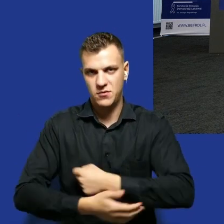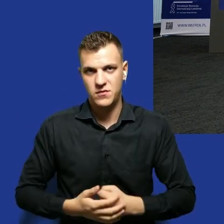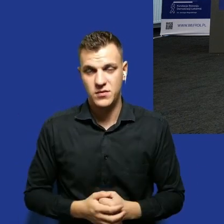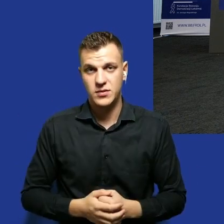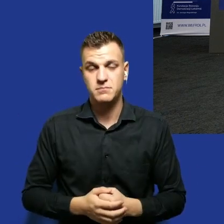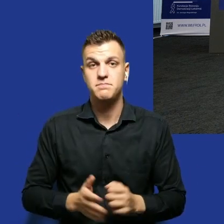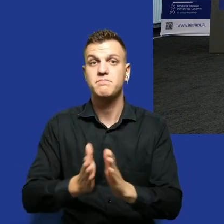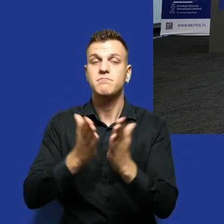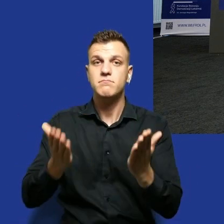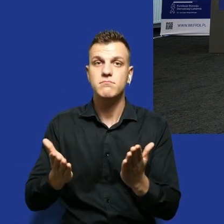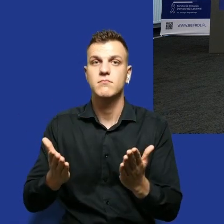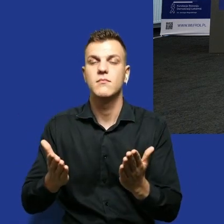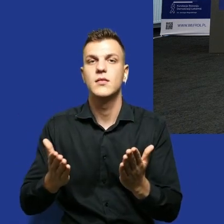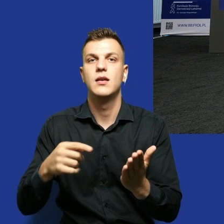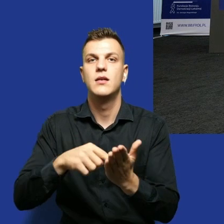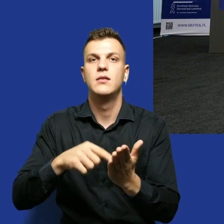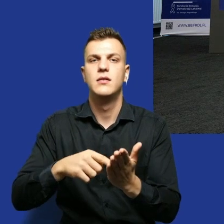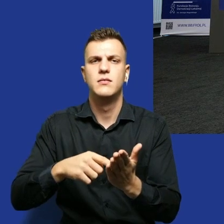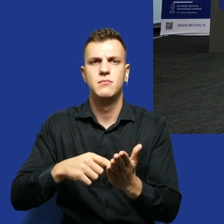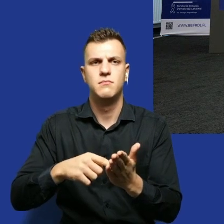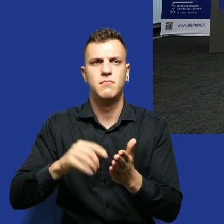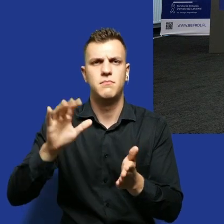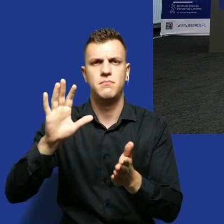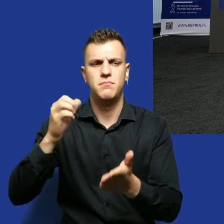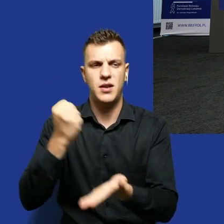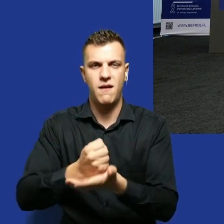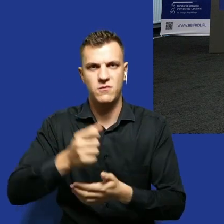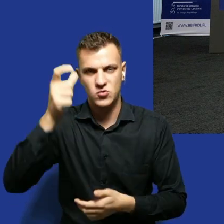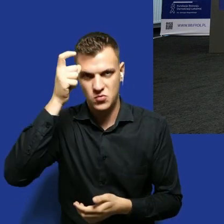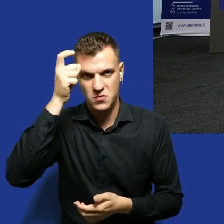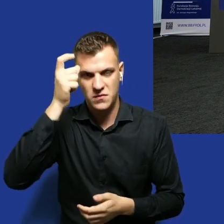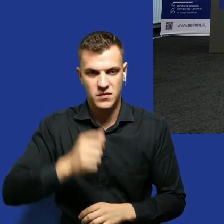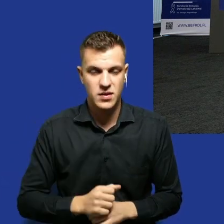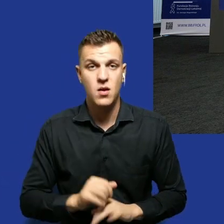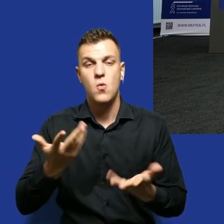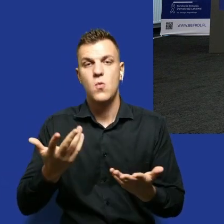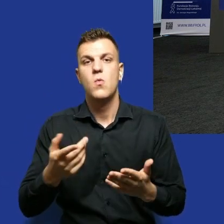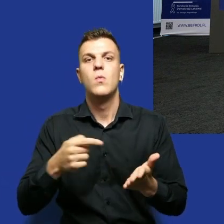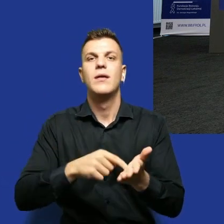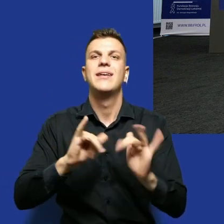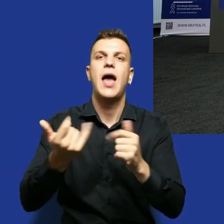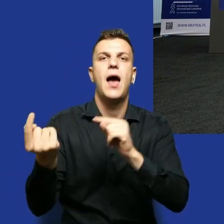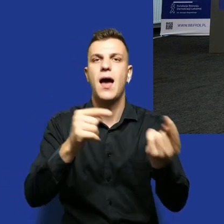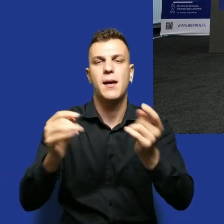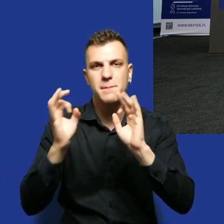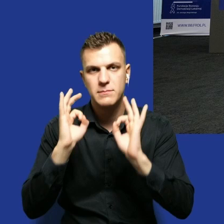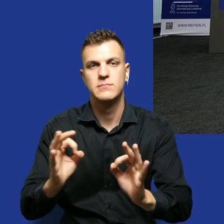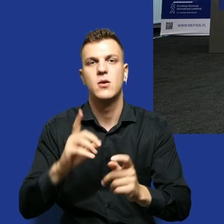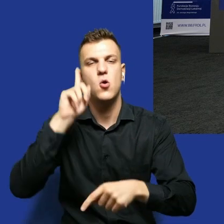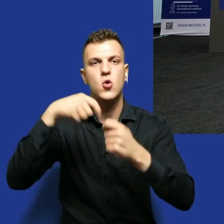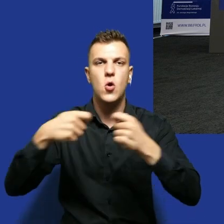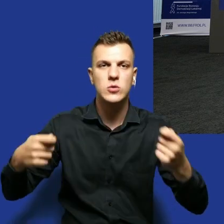Praw Człowieka, gdzie zwraca się uwagę i na tworzenie tych przestrzeni, warunków, dialogu, wypracowanie